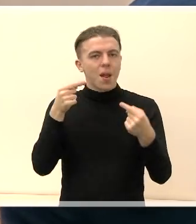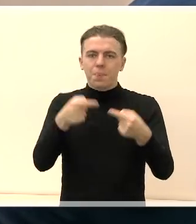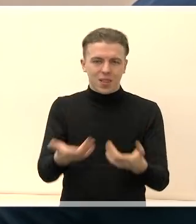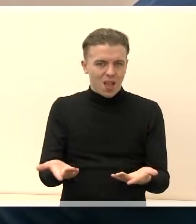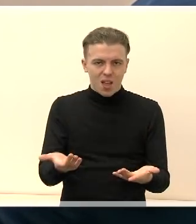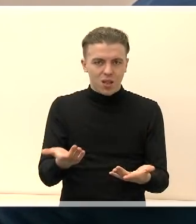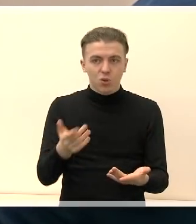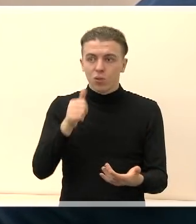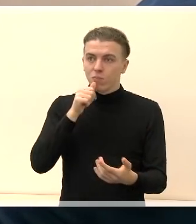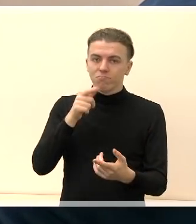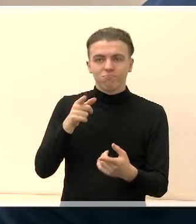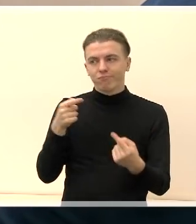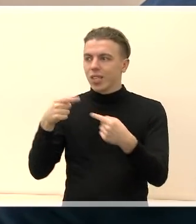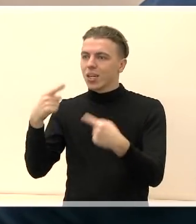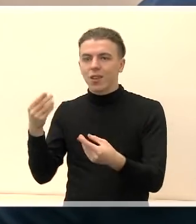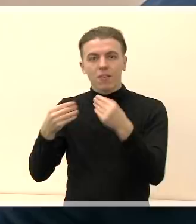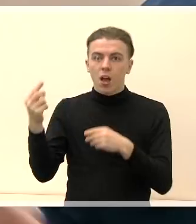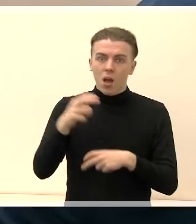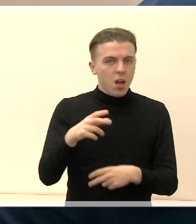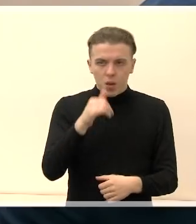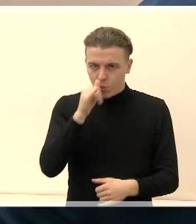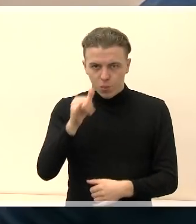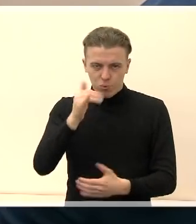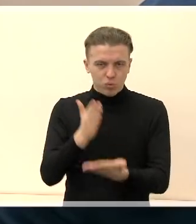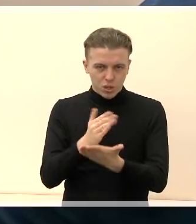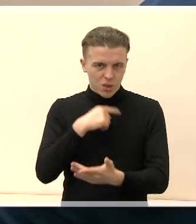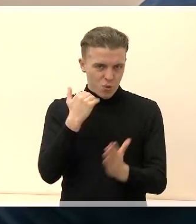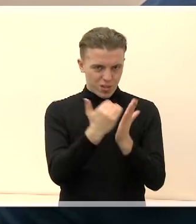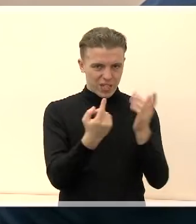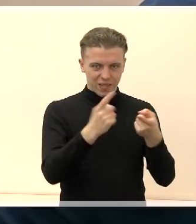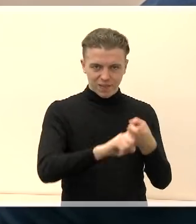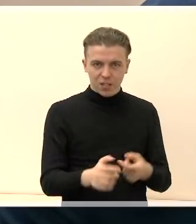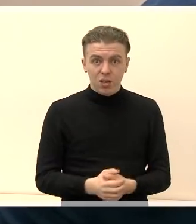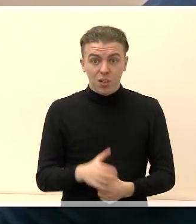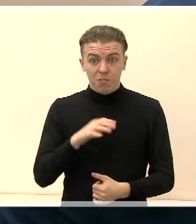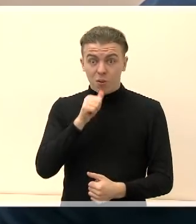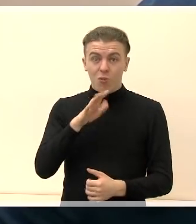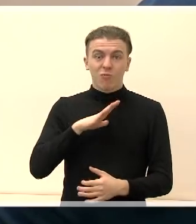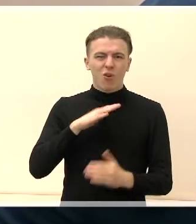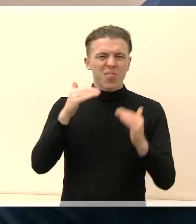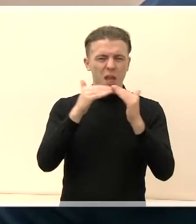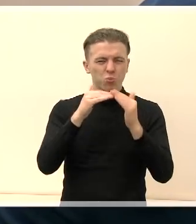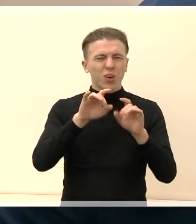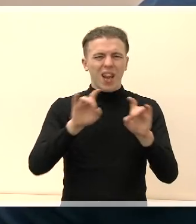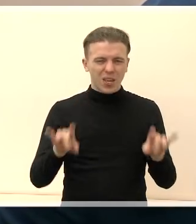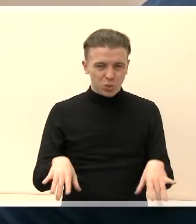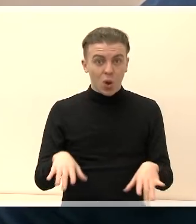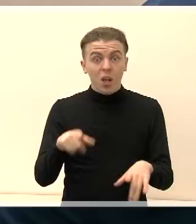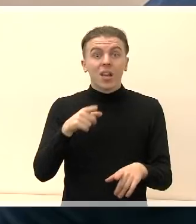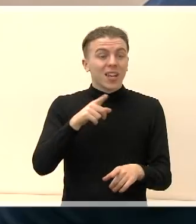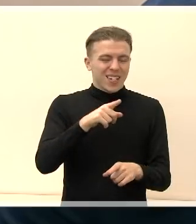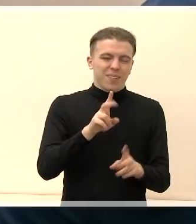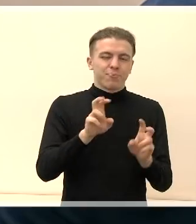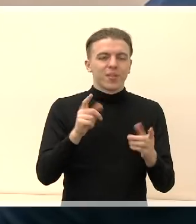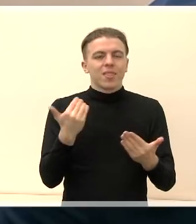ir nėra lankčios, yra daugybė pribojimų. Pavyzdžiui, kai buvo problema metų gale su namų restoranu, jaunas verslas negalėjo